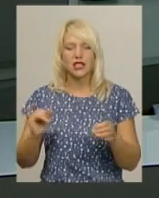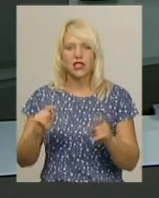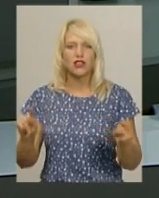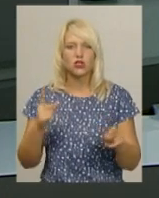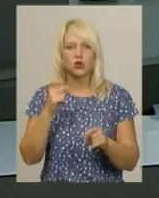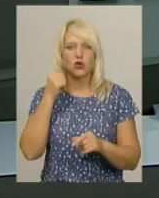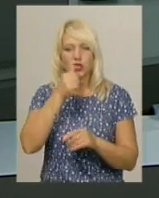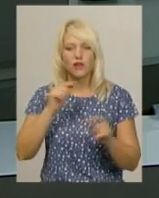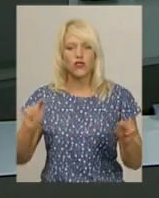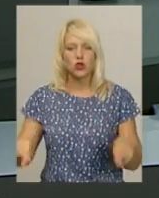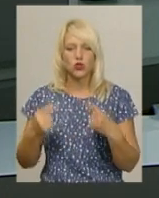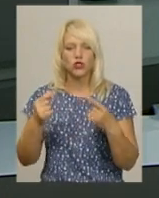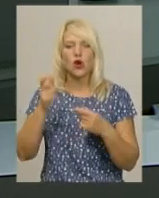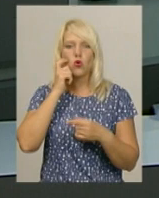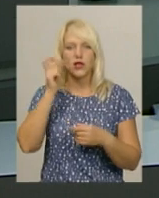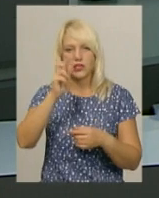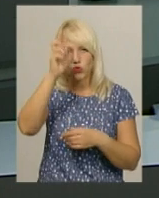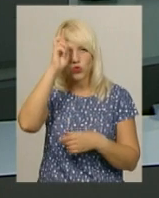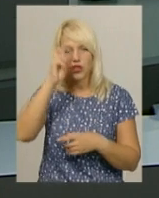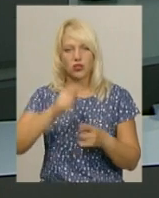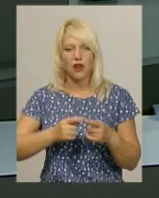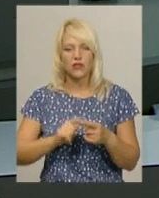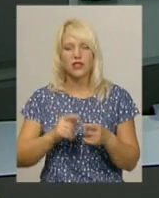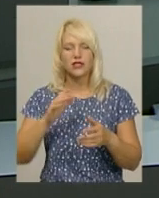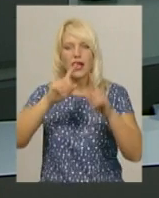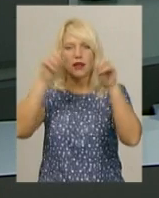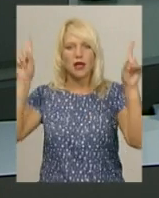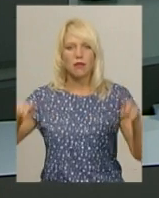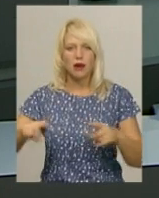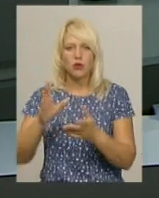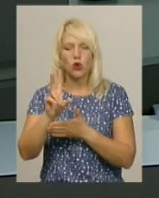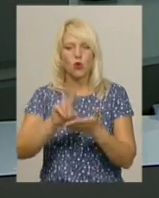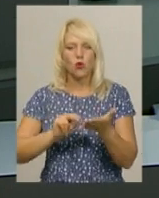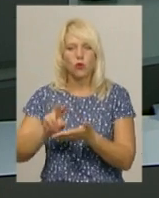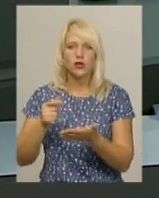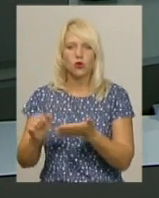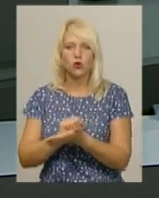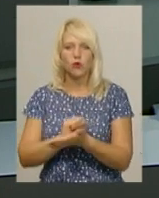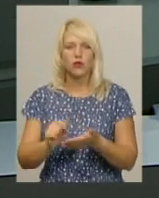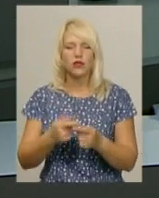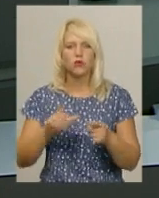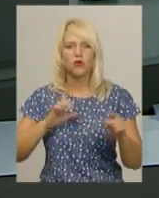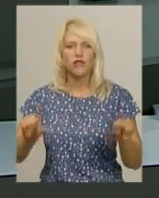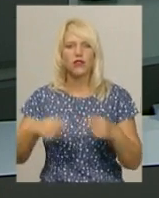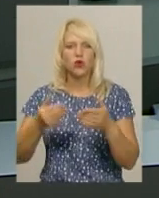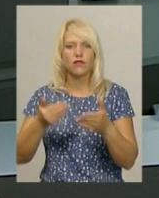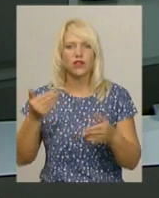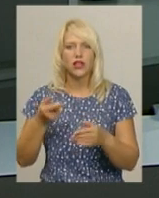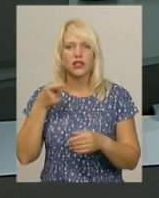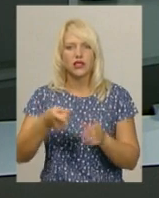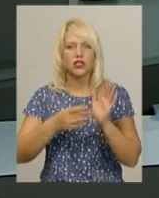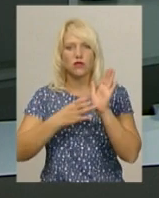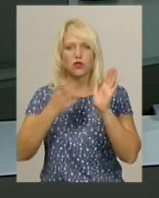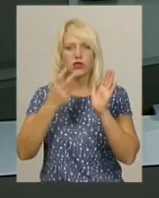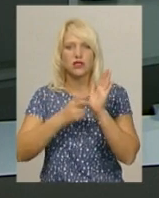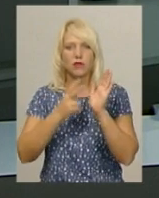державності. На презентованих банерах розміщені копії архівних документів. Вони були створені упродовж 100-річчя, починаючи з 1917-го